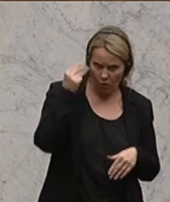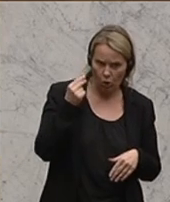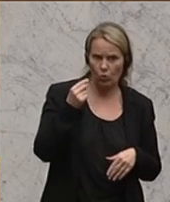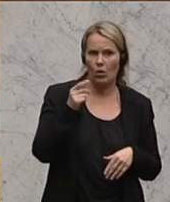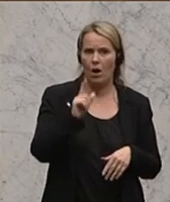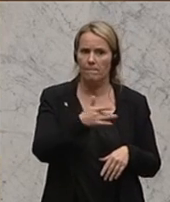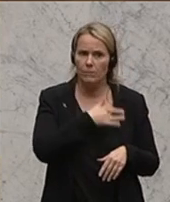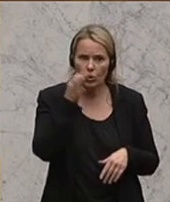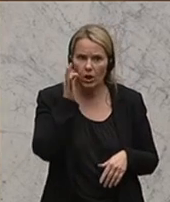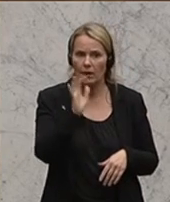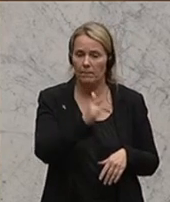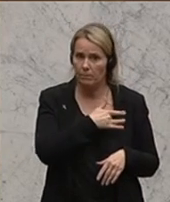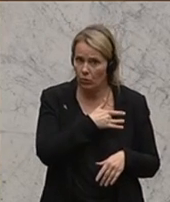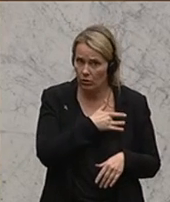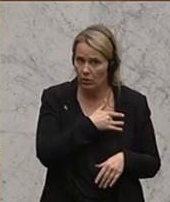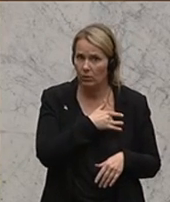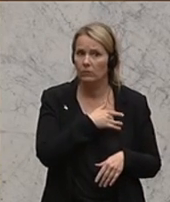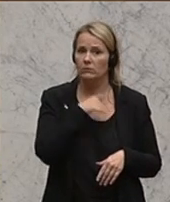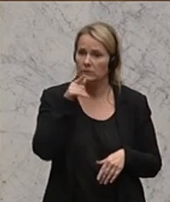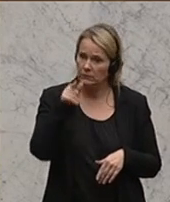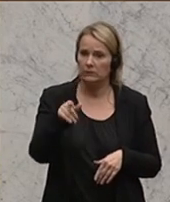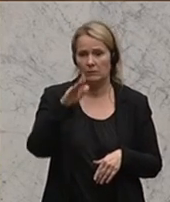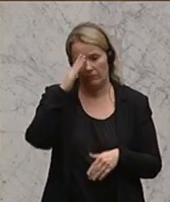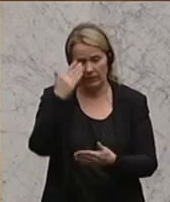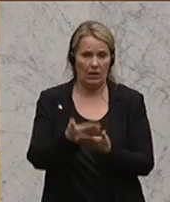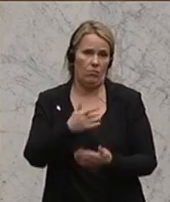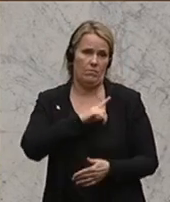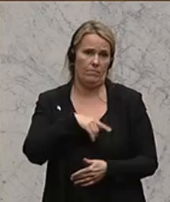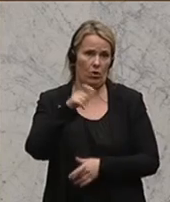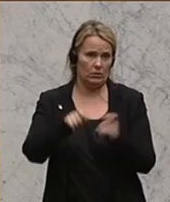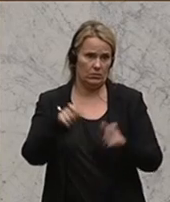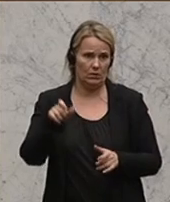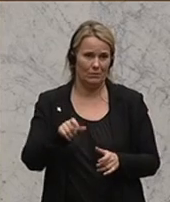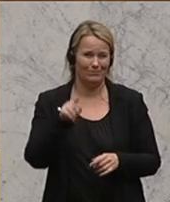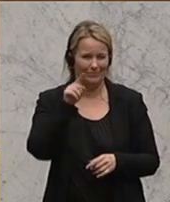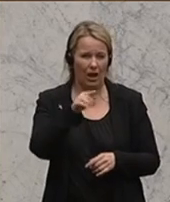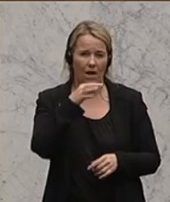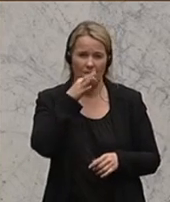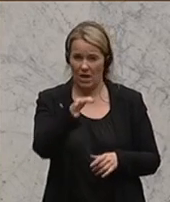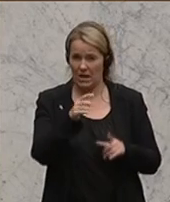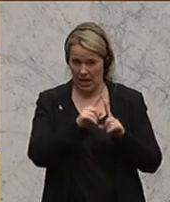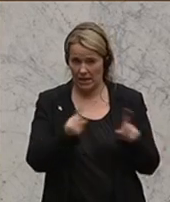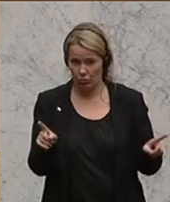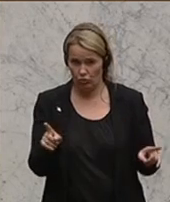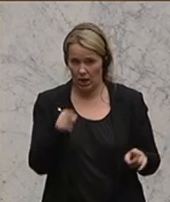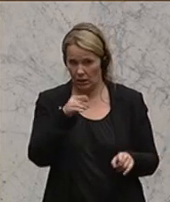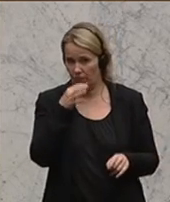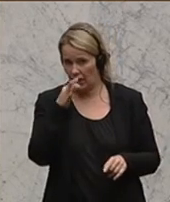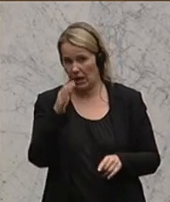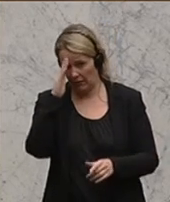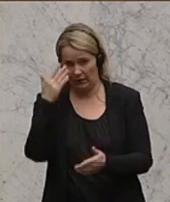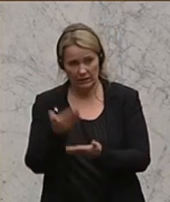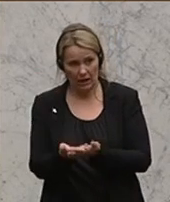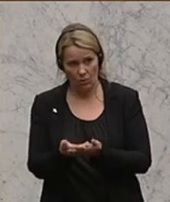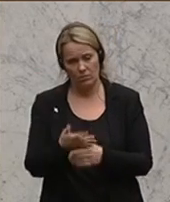seitens der Bürgerinnen und Bürger in diese Exekutive. Und die entscheidende Frage bei dieser Frage des Vertrauens ist